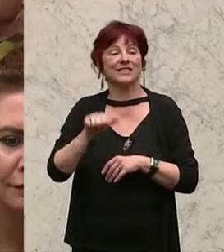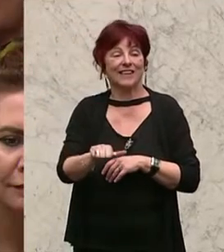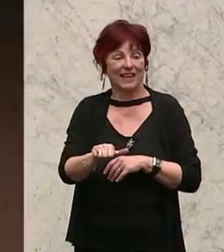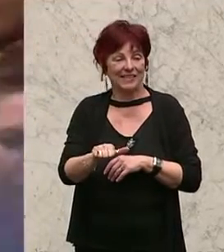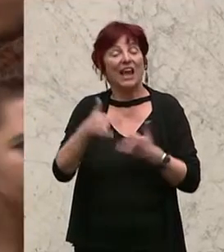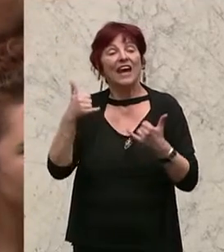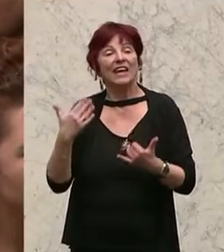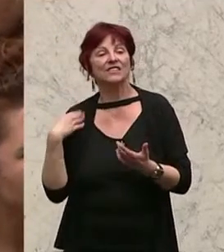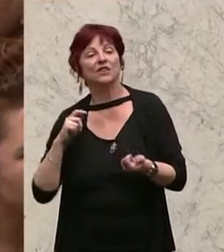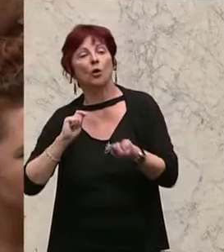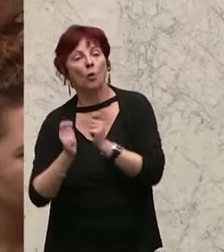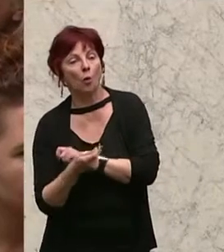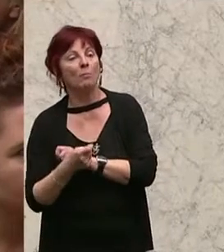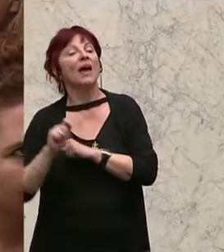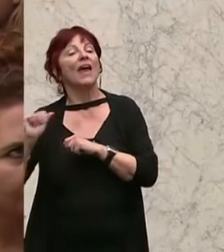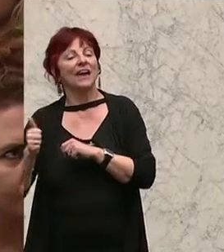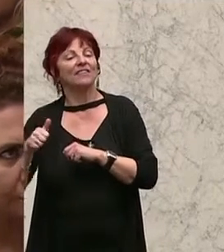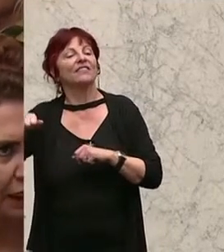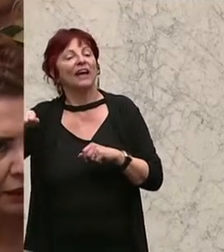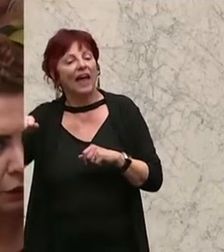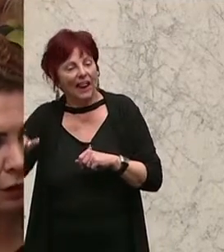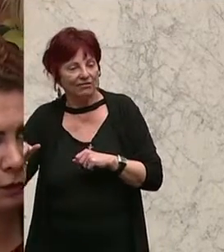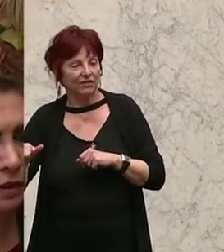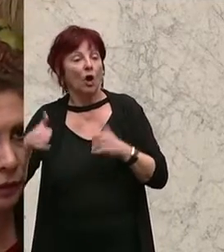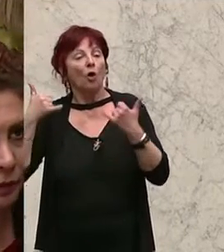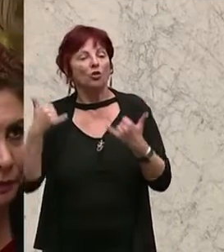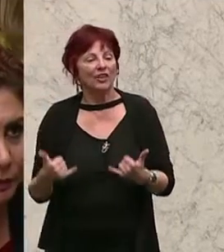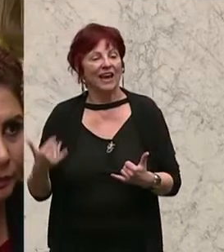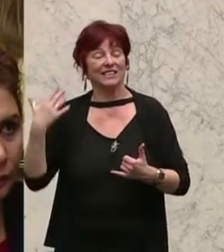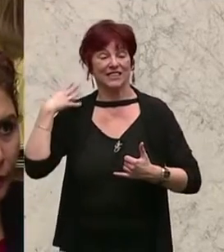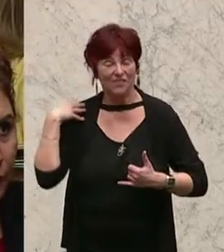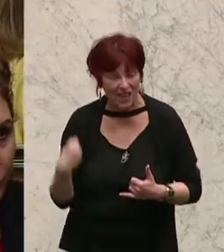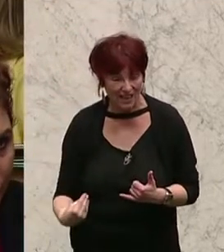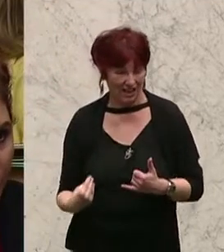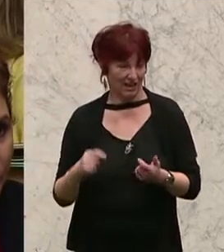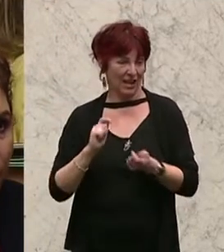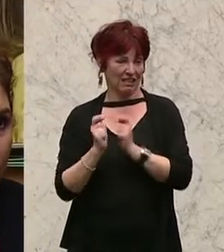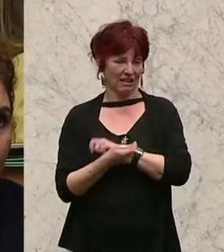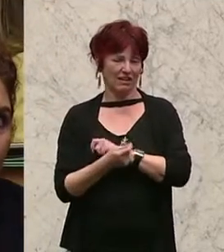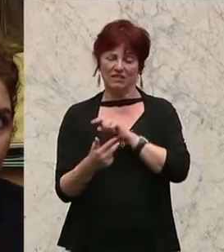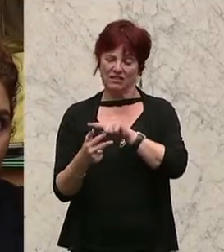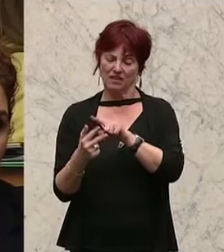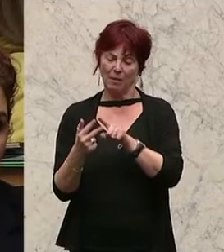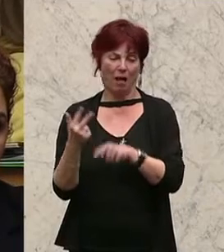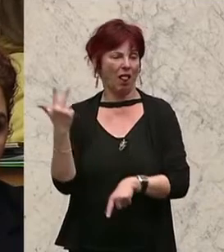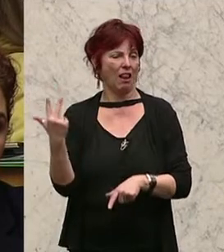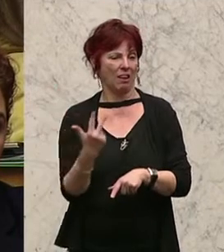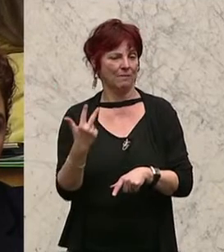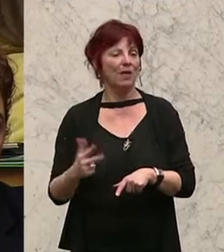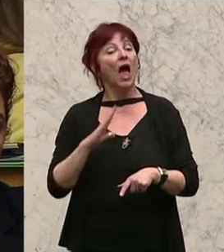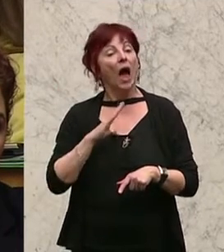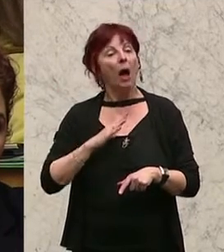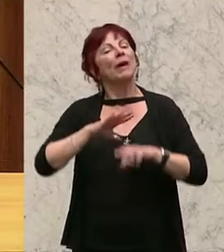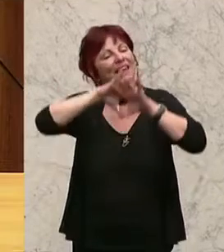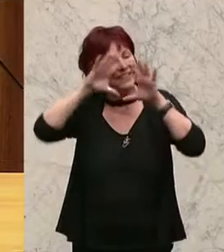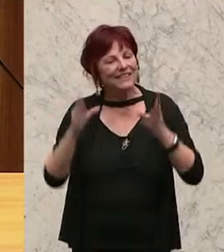und jetzt mit 01.01.2017 neuerlich. Also das ist kein sehr gutes Zeichen, aber in Summe sind die Änderungen aus unserer Sicht